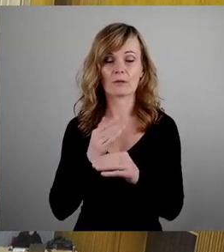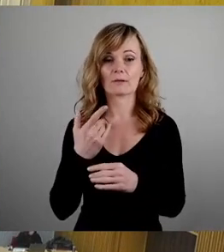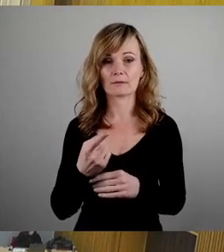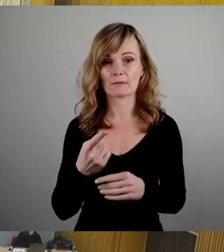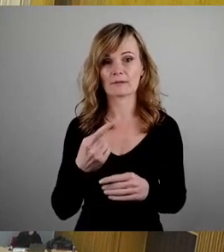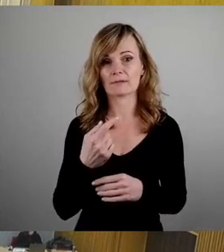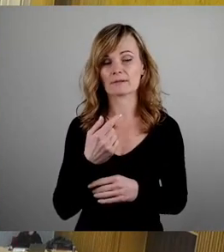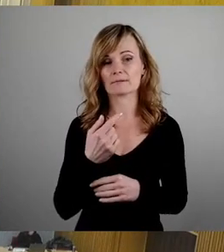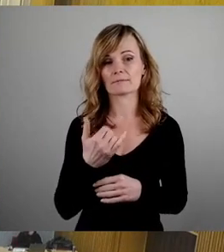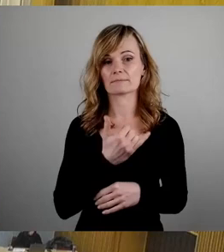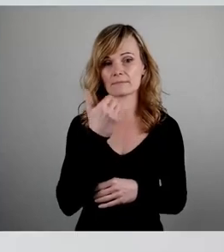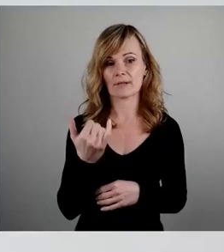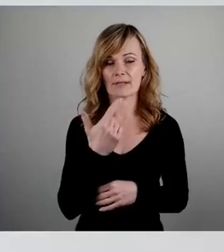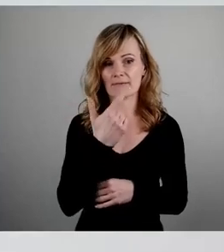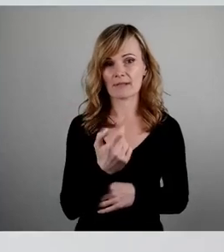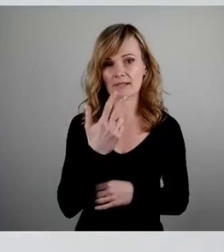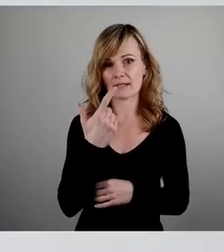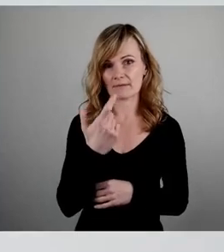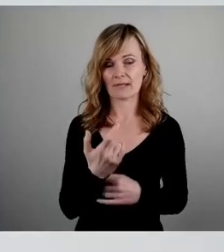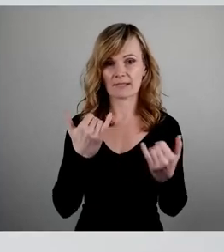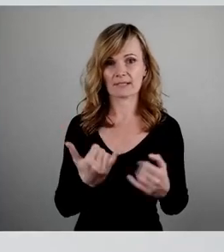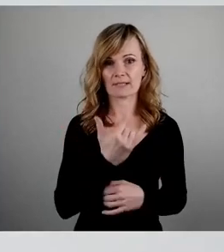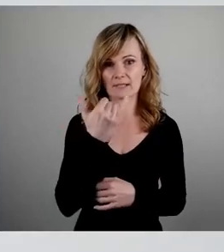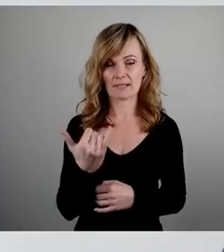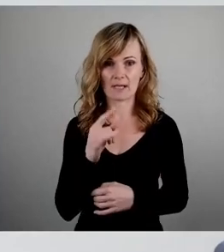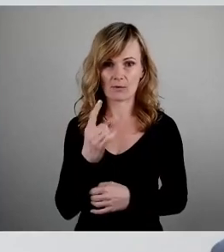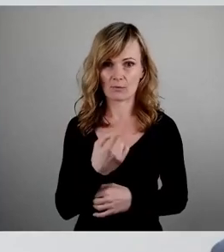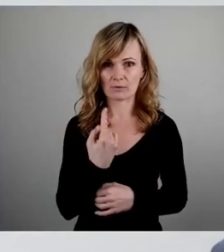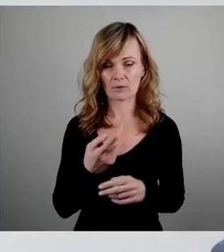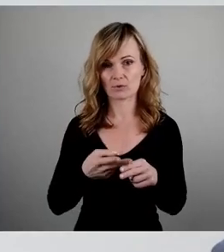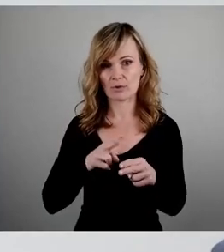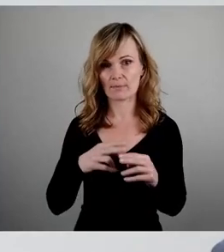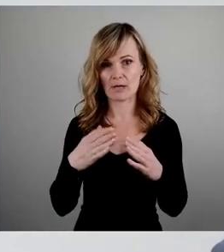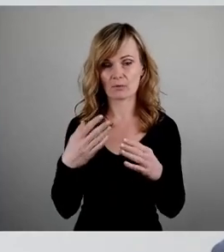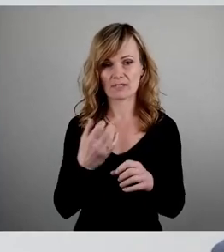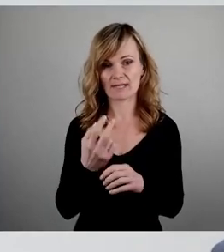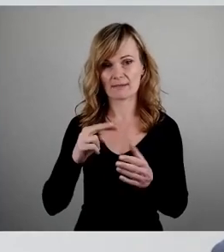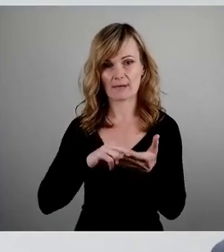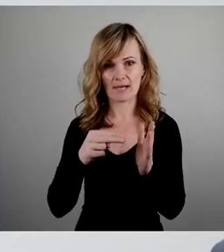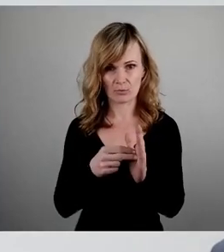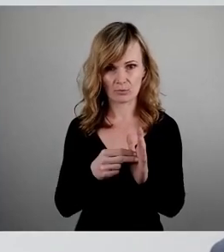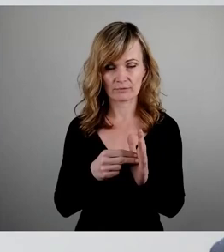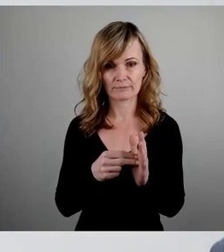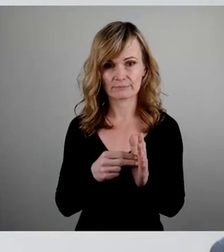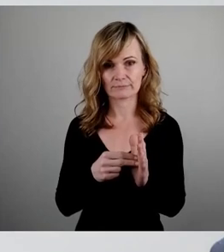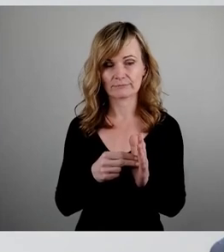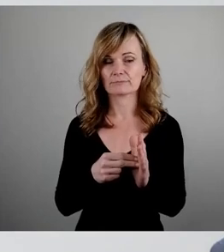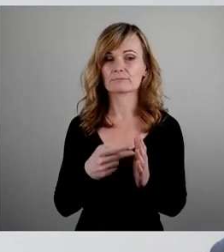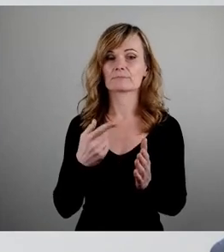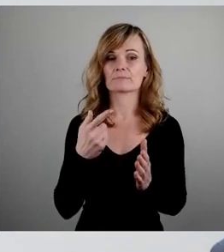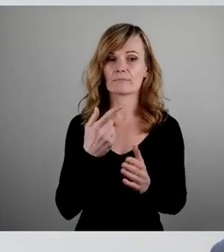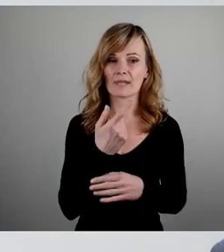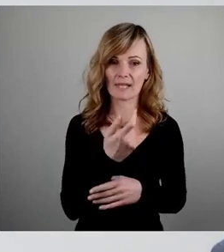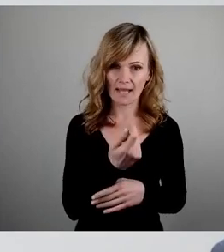müssen wir auch dieses Jahr im Rahmen der Doppelhaushaltsplanung Gelder und damit